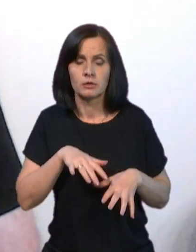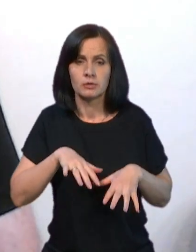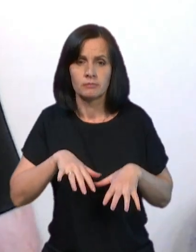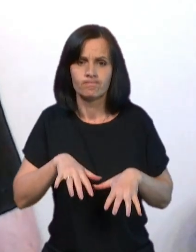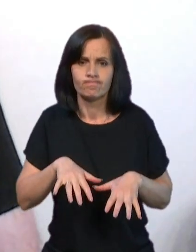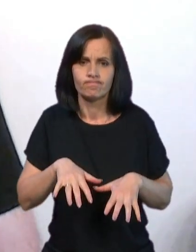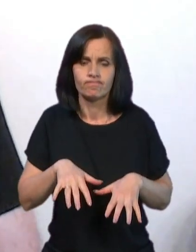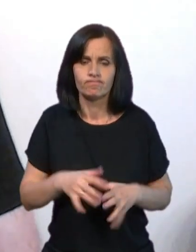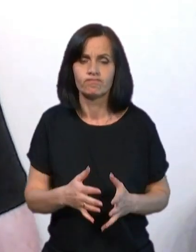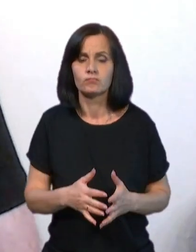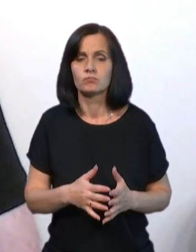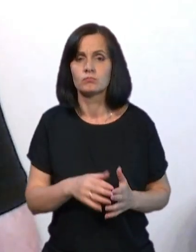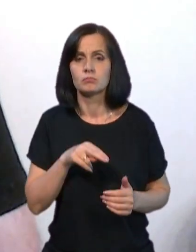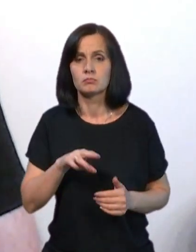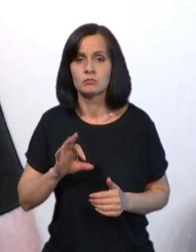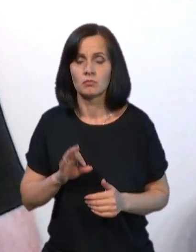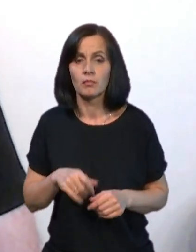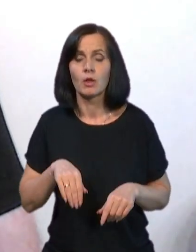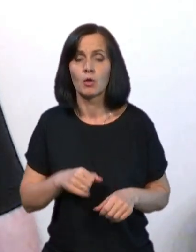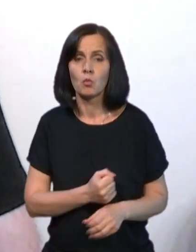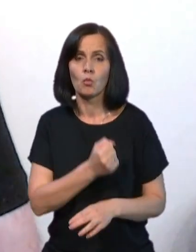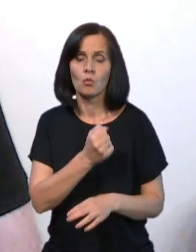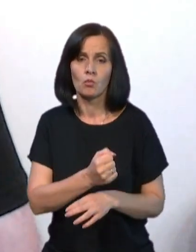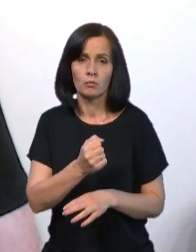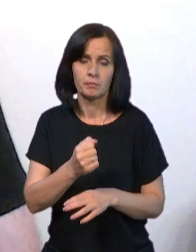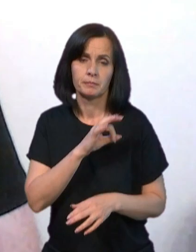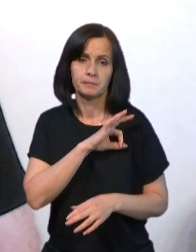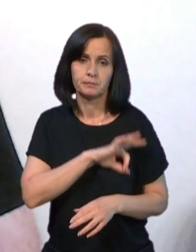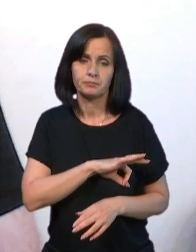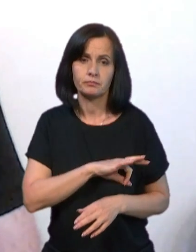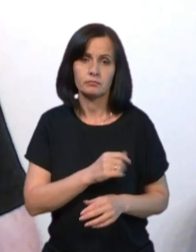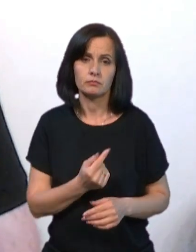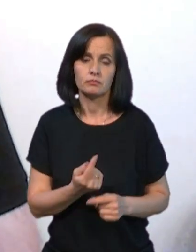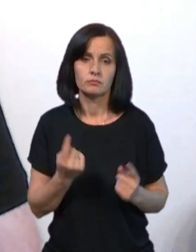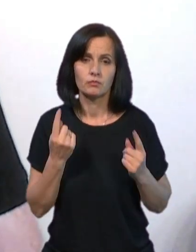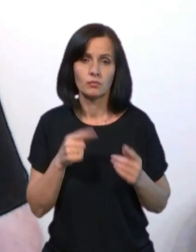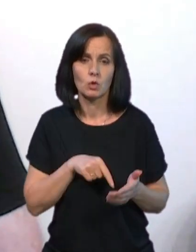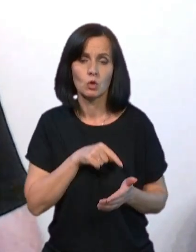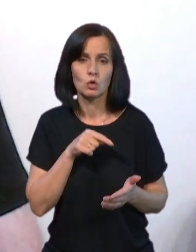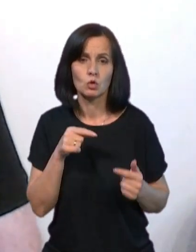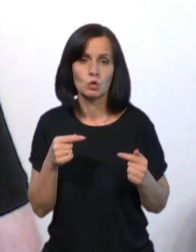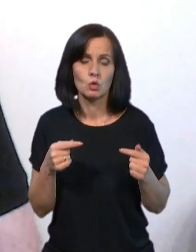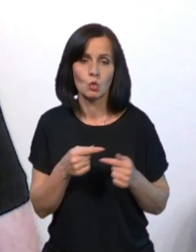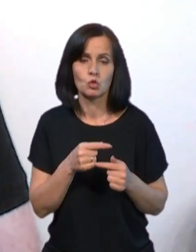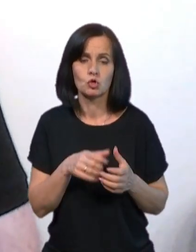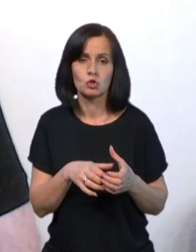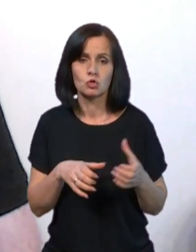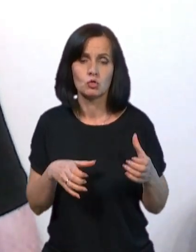ППО. Відповідно, потім вже нанесення ударів з використанням високоточних ракет